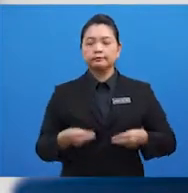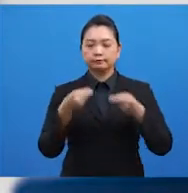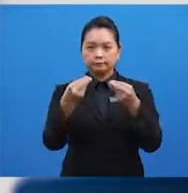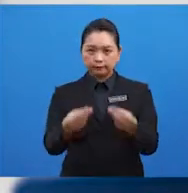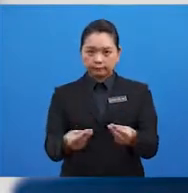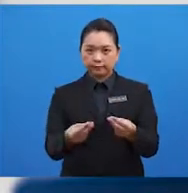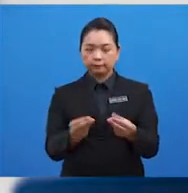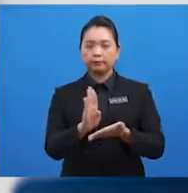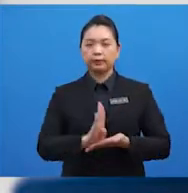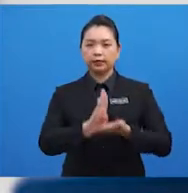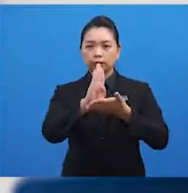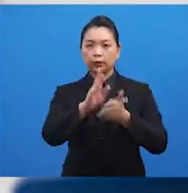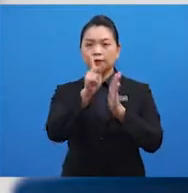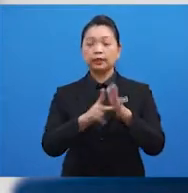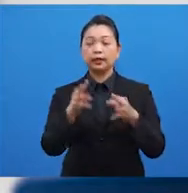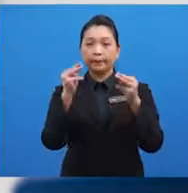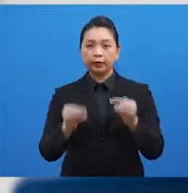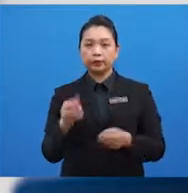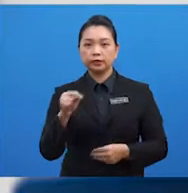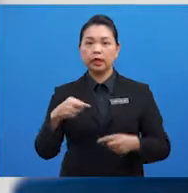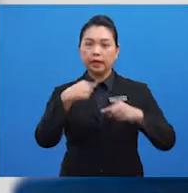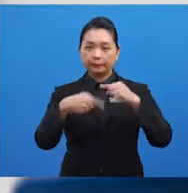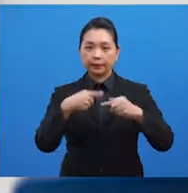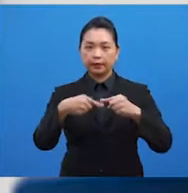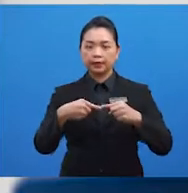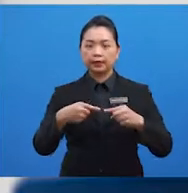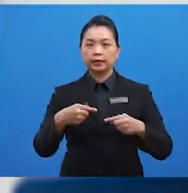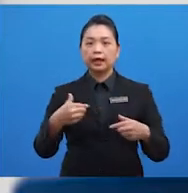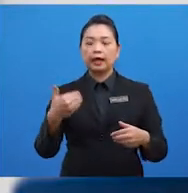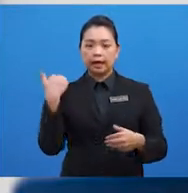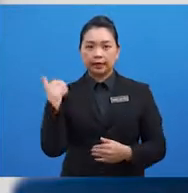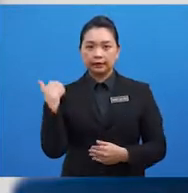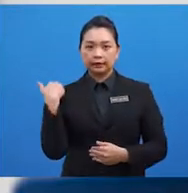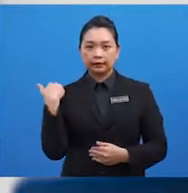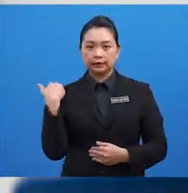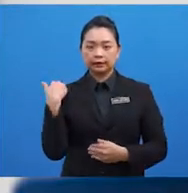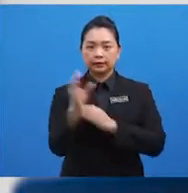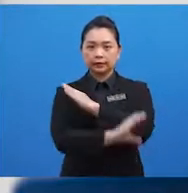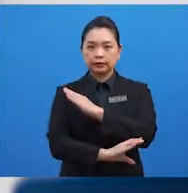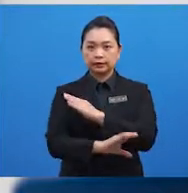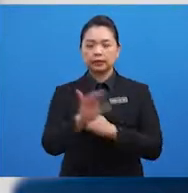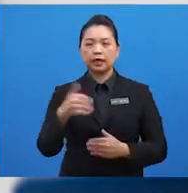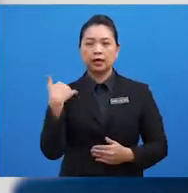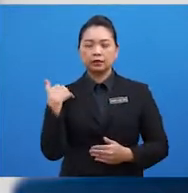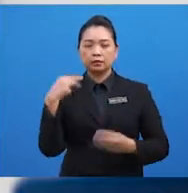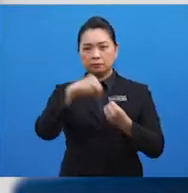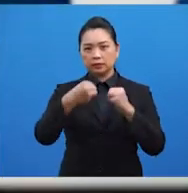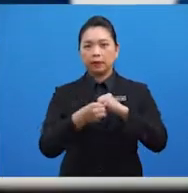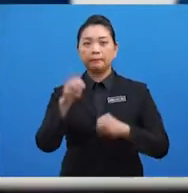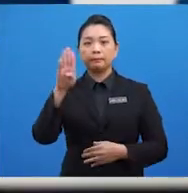bantuan kemanusiaan apabila terdapat negara-anggota yang ditimpa bencana.